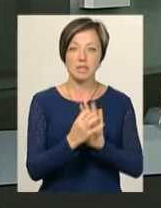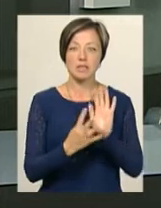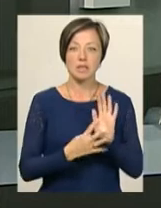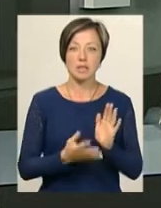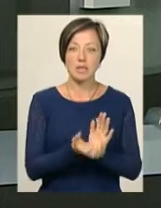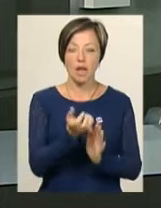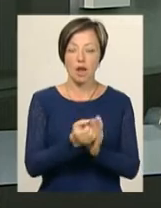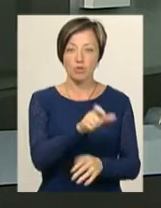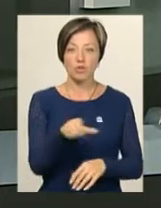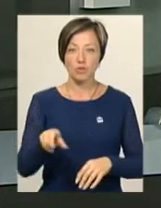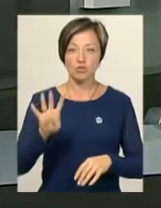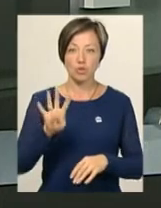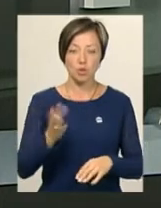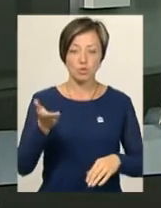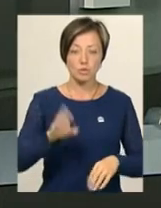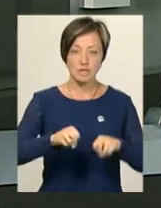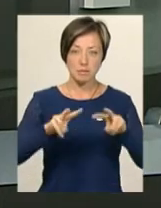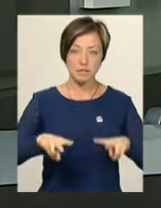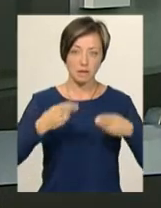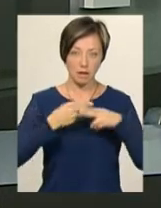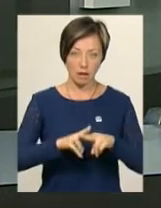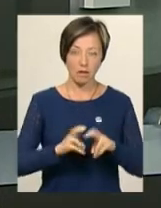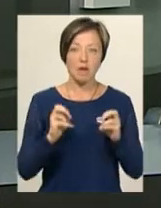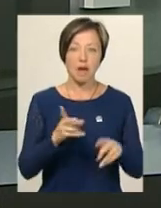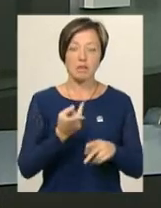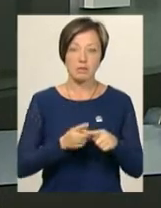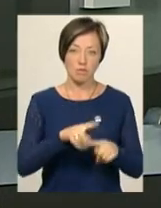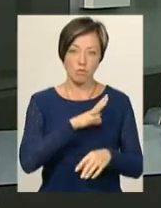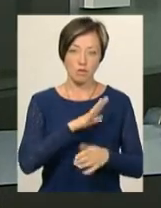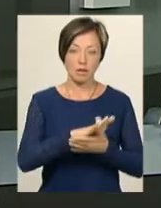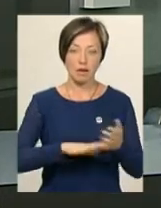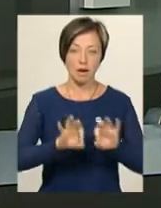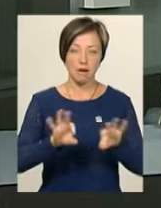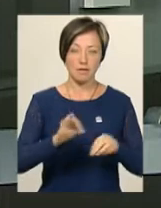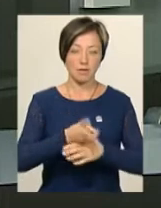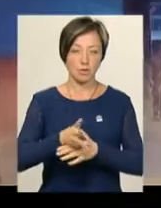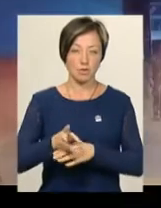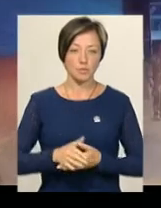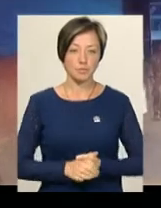рятувальників на чотирьох одиницях спецтехніки. Як це було – дивіться далі на відео.